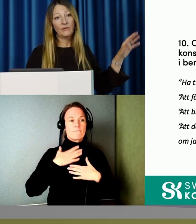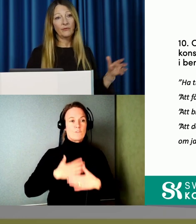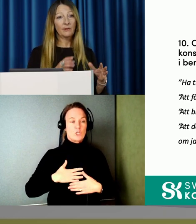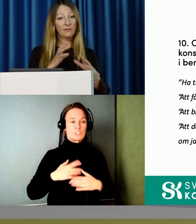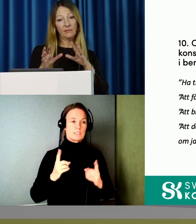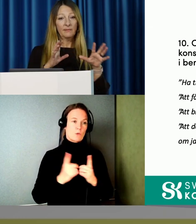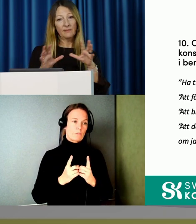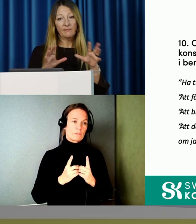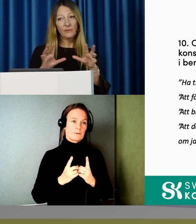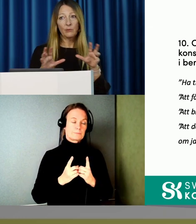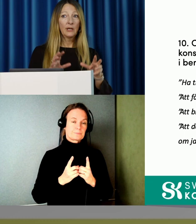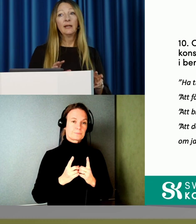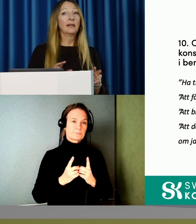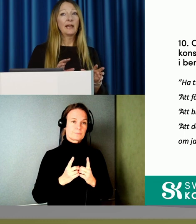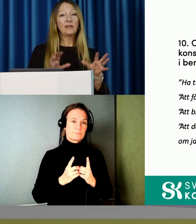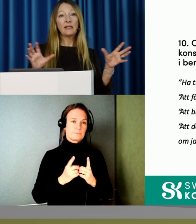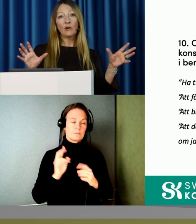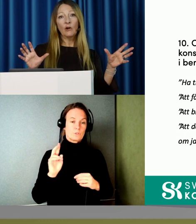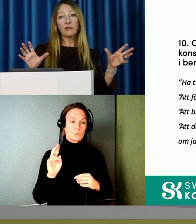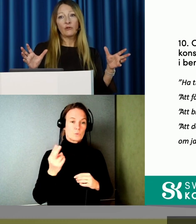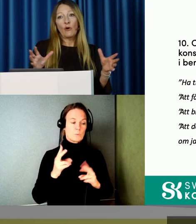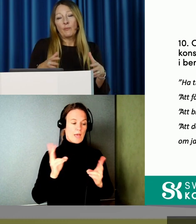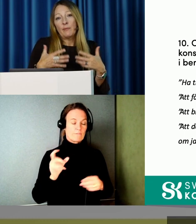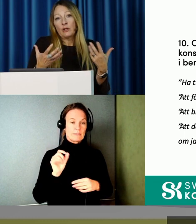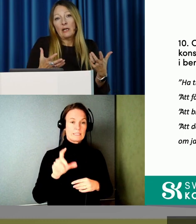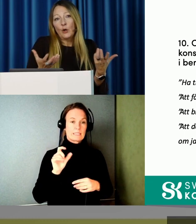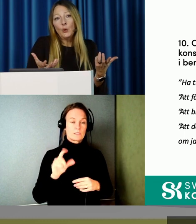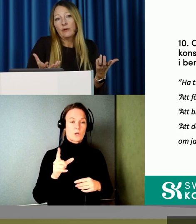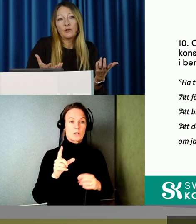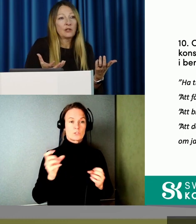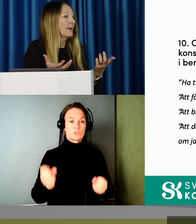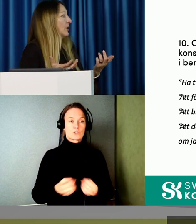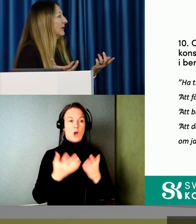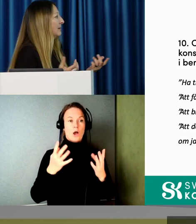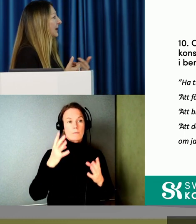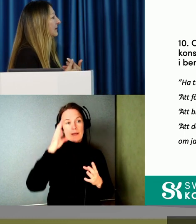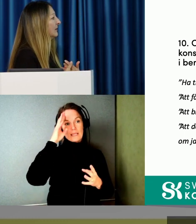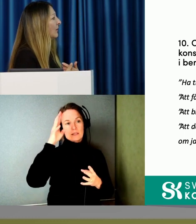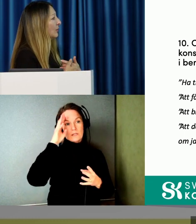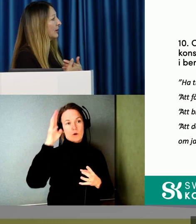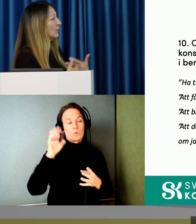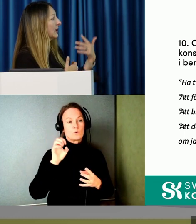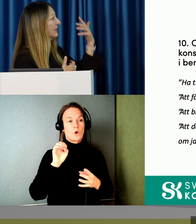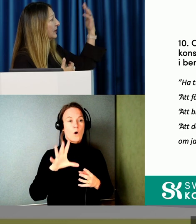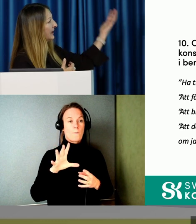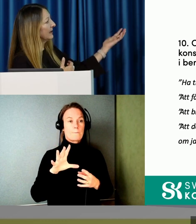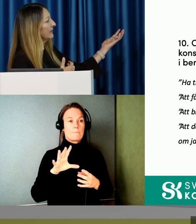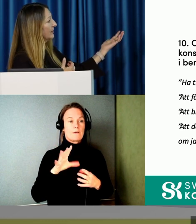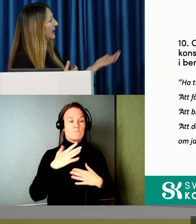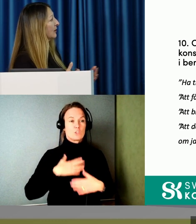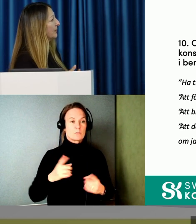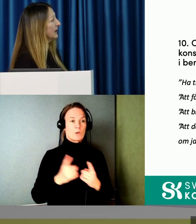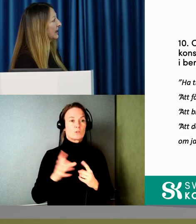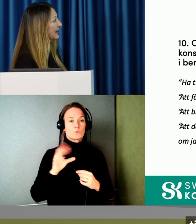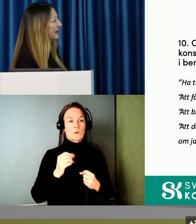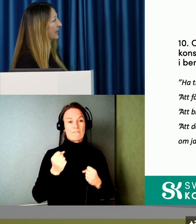Så, för nu, även digitalt så skapar man ju en illusion av fysiska möten ibland. Och då kan det vara viktigt